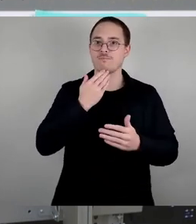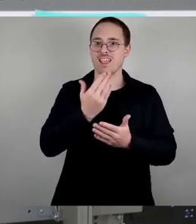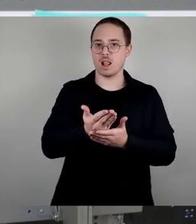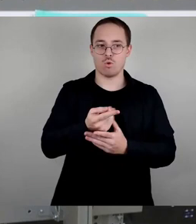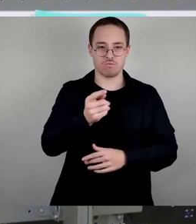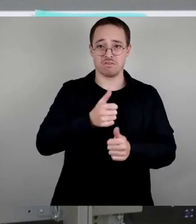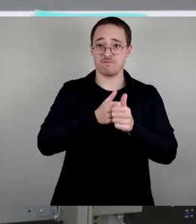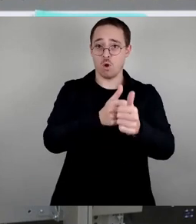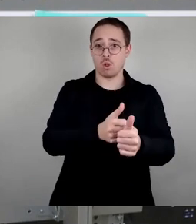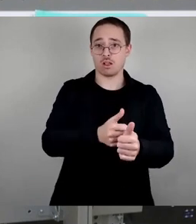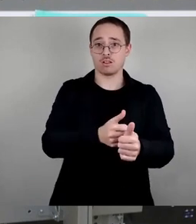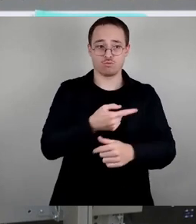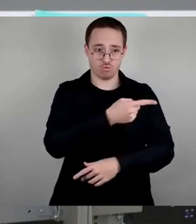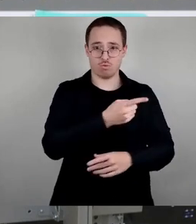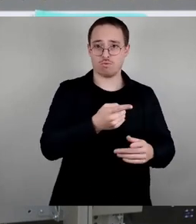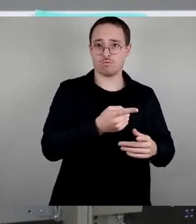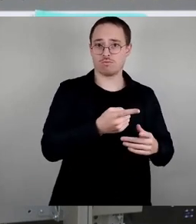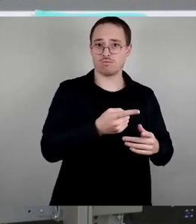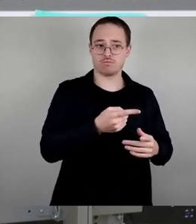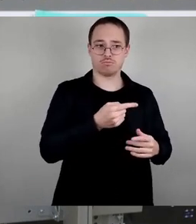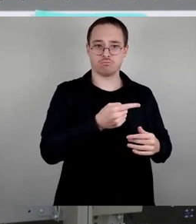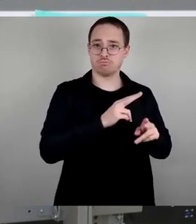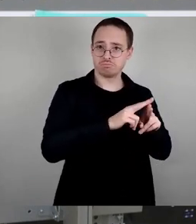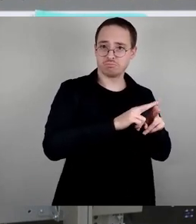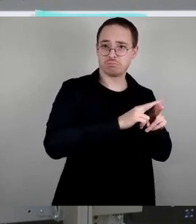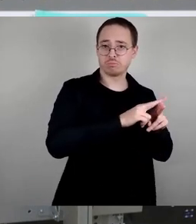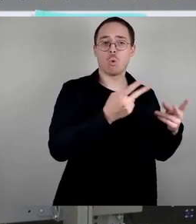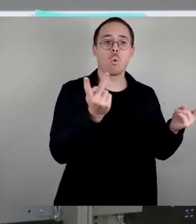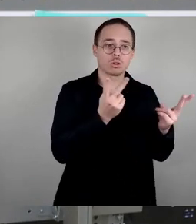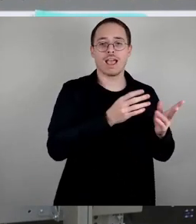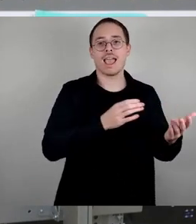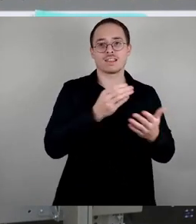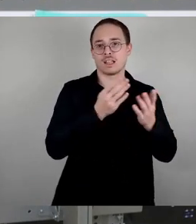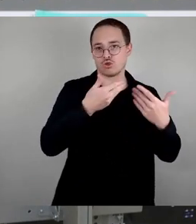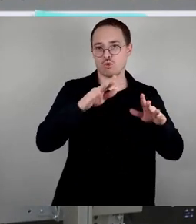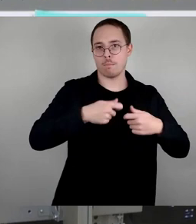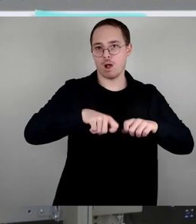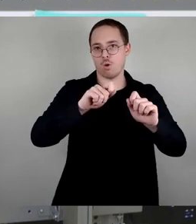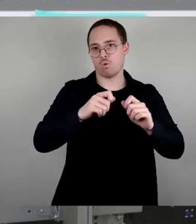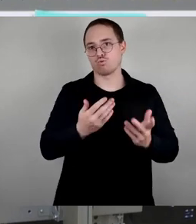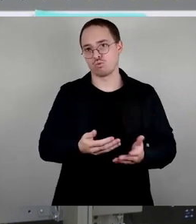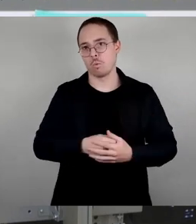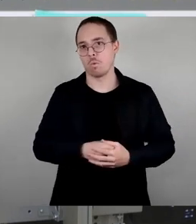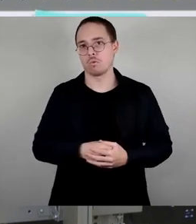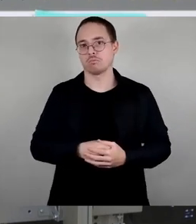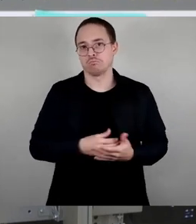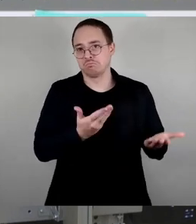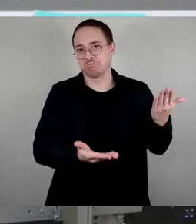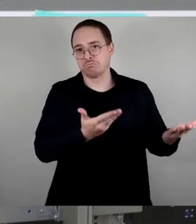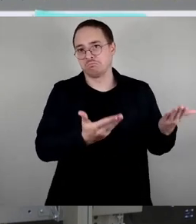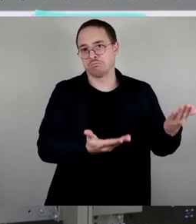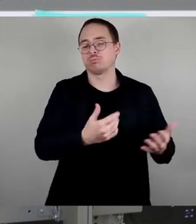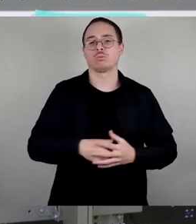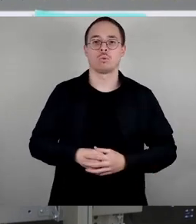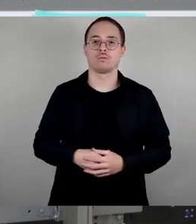fortgeführt oder ein Ersatzneubau favorisiert wird. Die Idee einer neuen Schwimmhalle mit ordentlichen